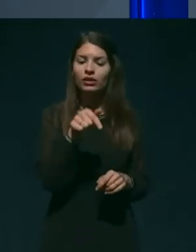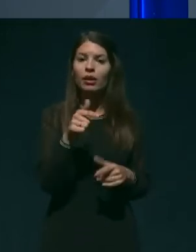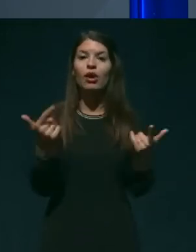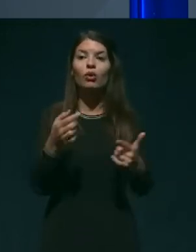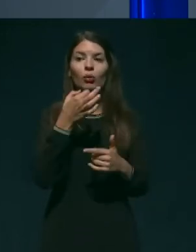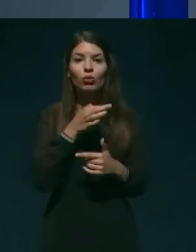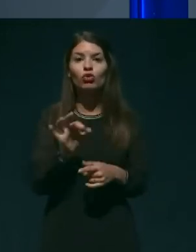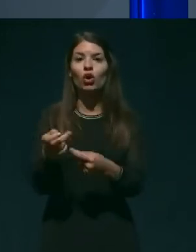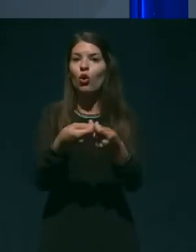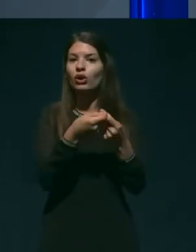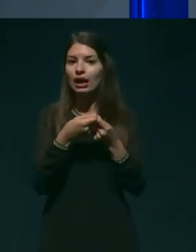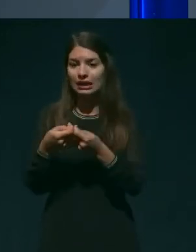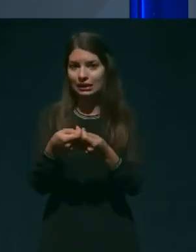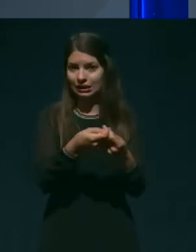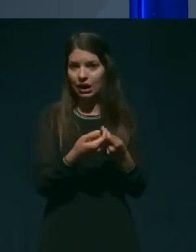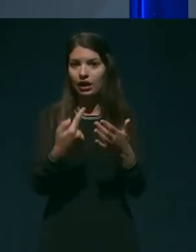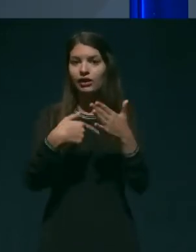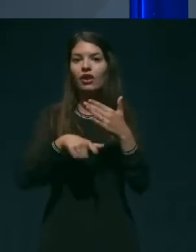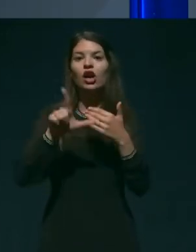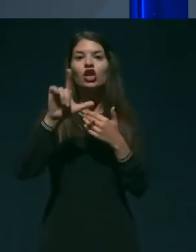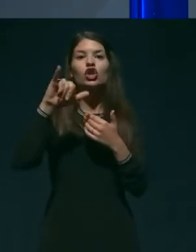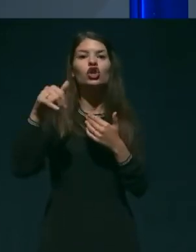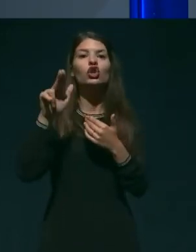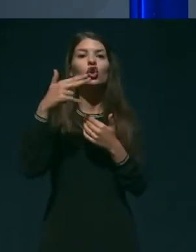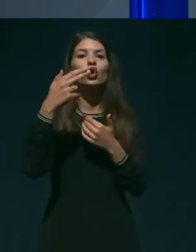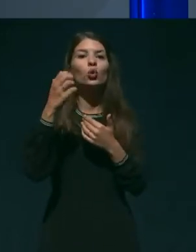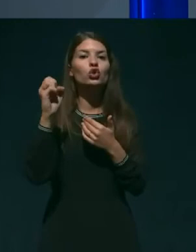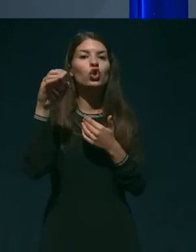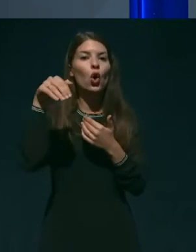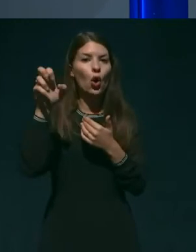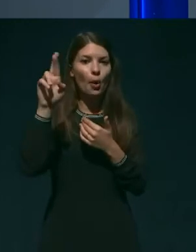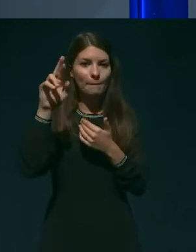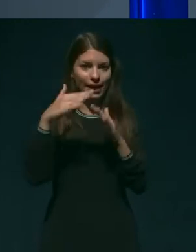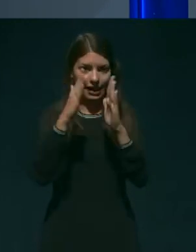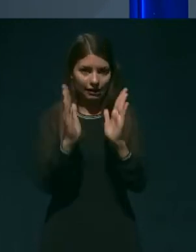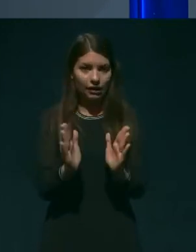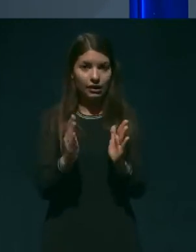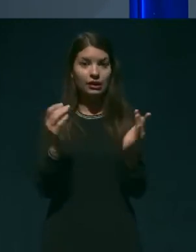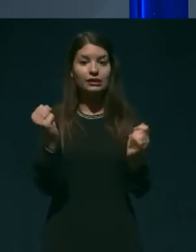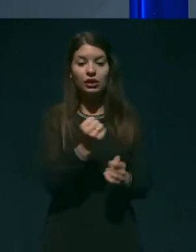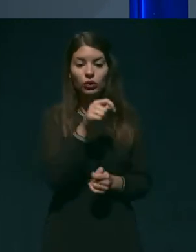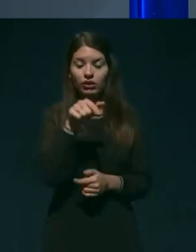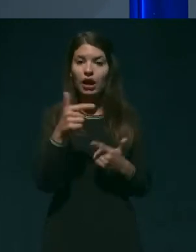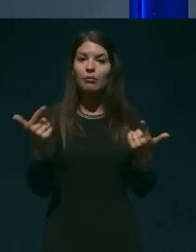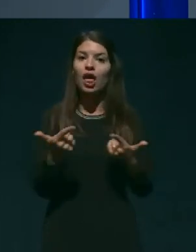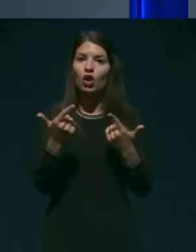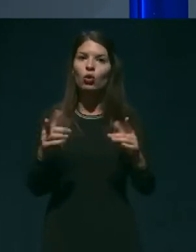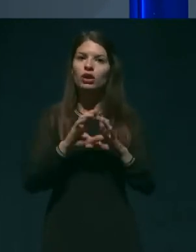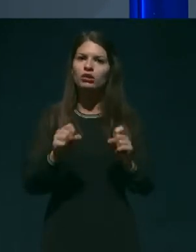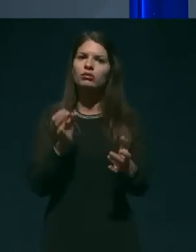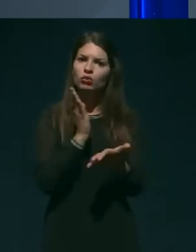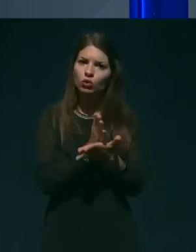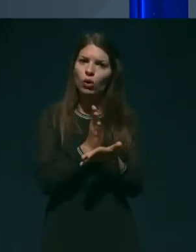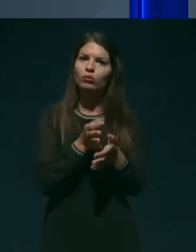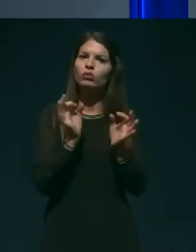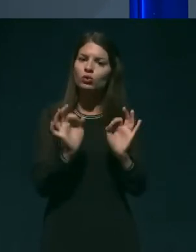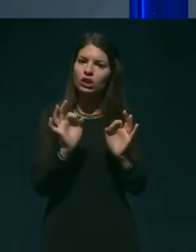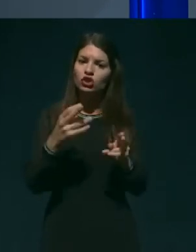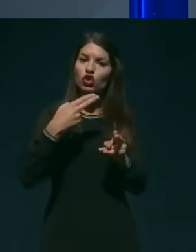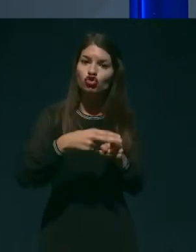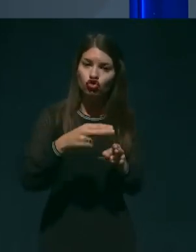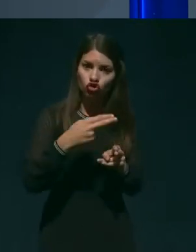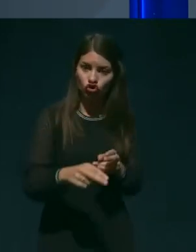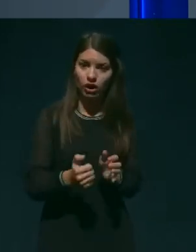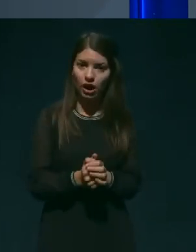za starejše občane Ljutomer, opravljali ustrezno očiščenje, ki še po dolgem času, ko sem še jaz bil na